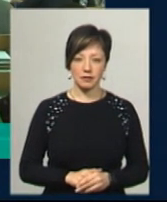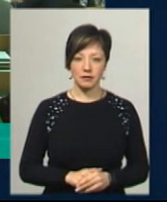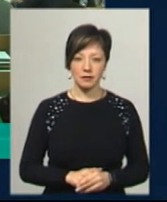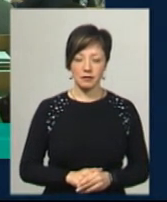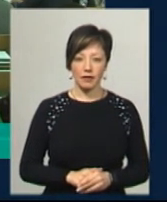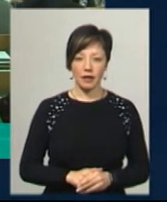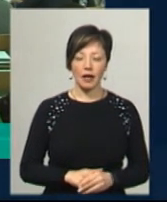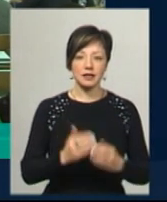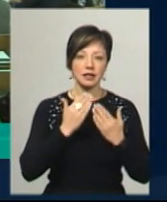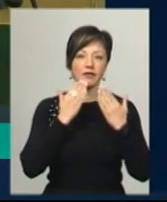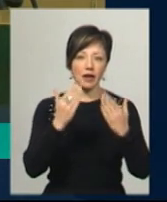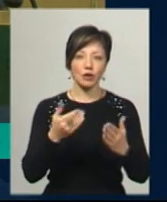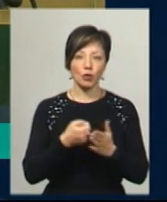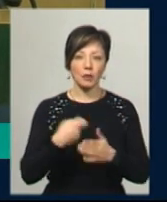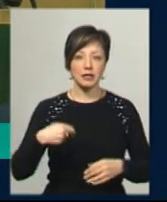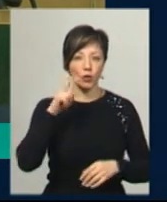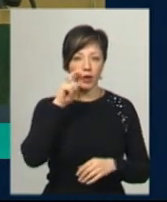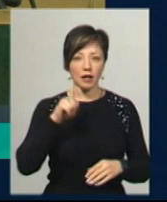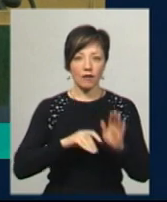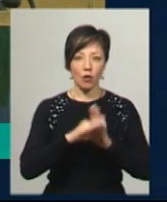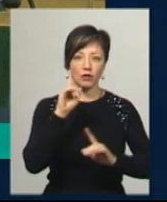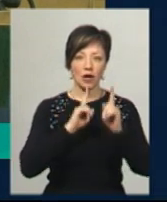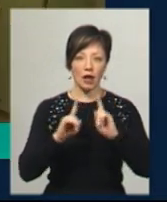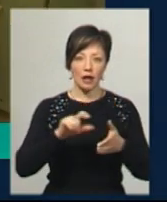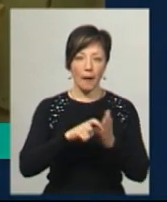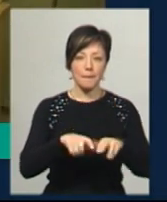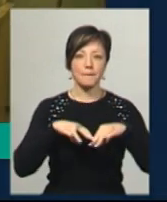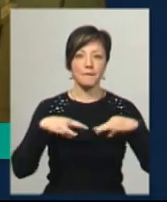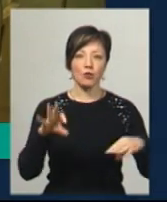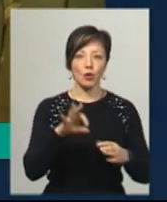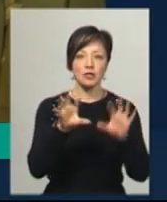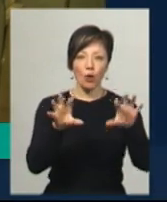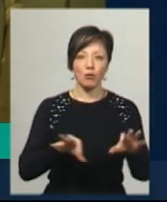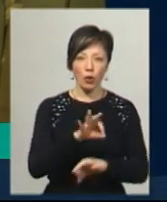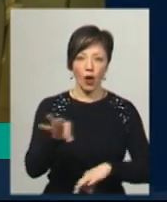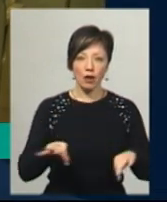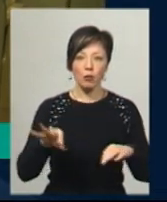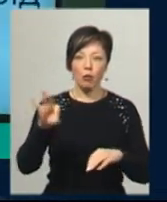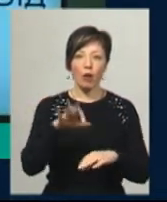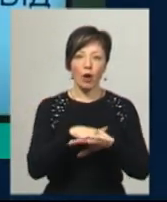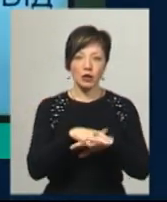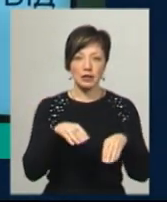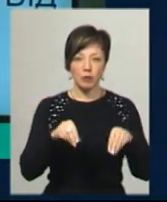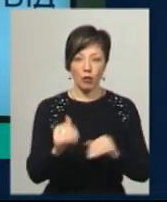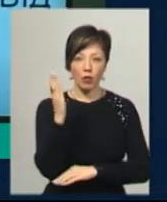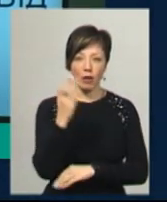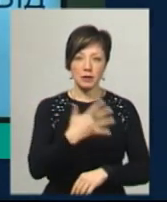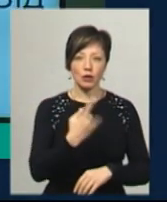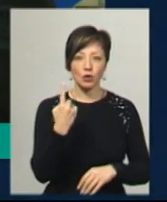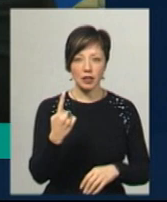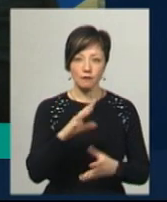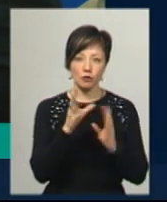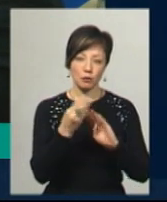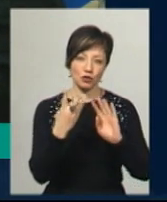За звернення до президента України, Верховної Ради та Кабміну щодо законопроєкту про ринок землі проголосував 51 із